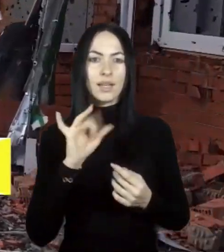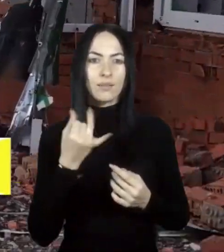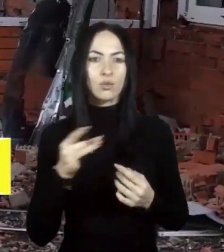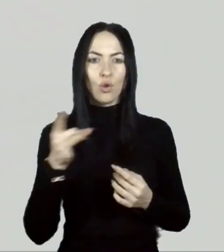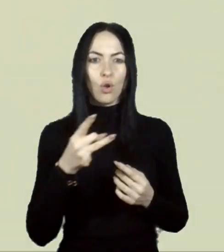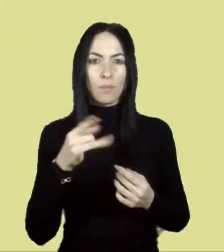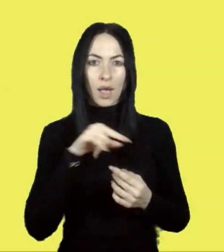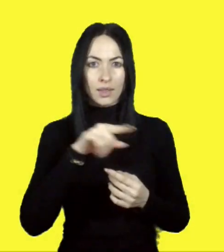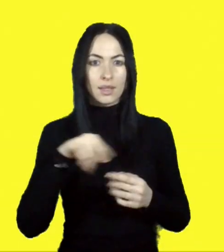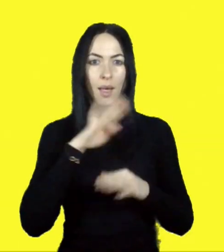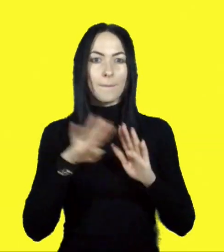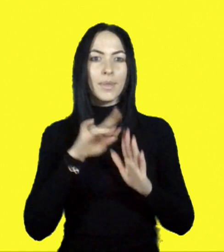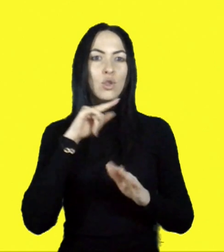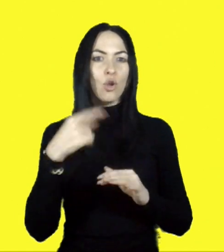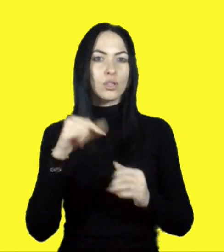людей.